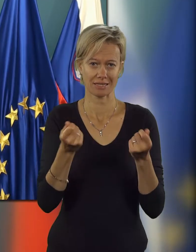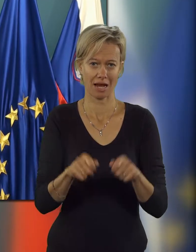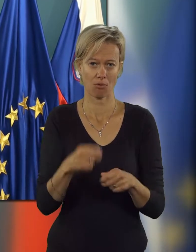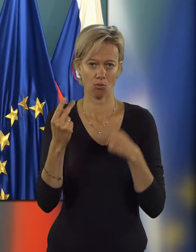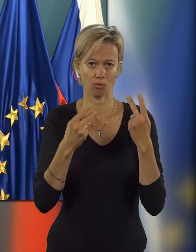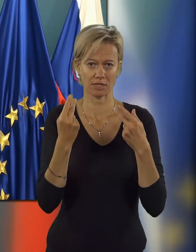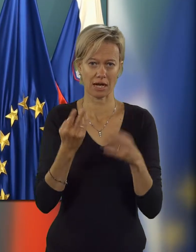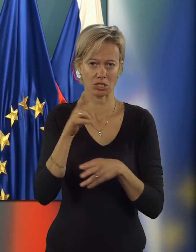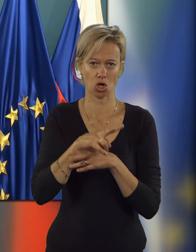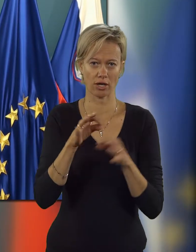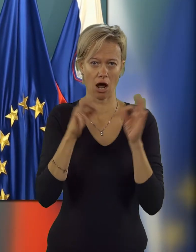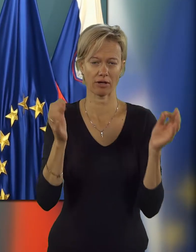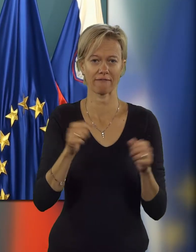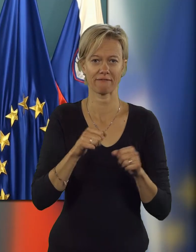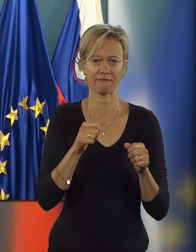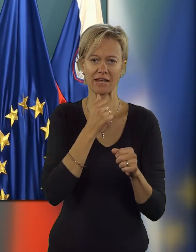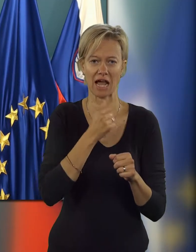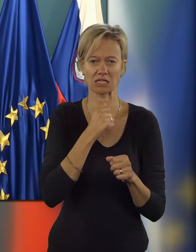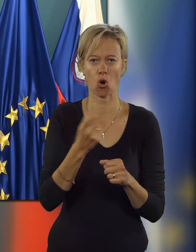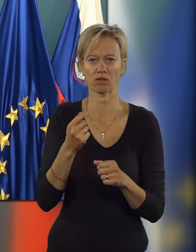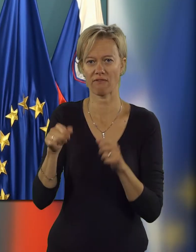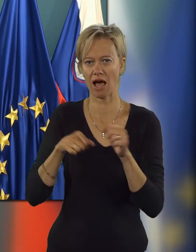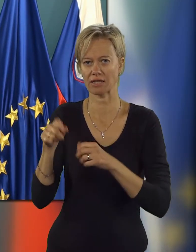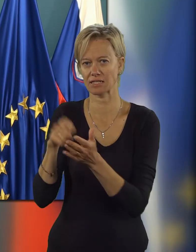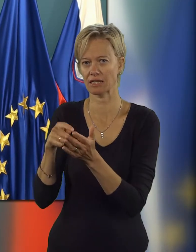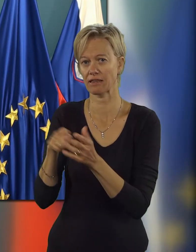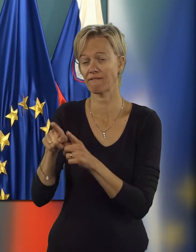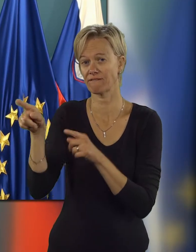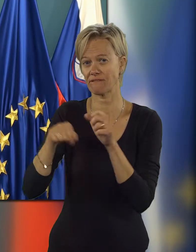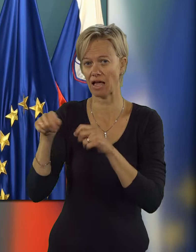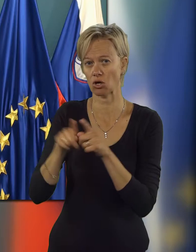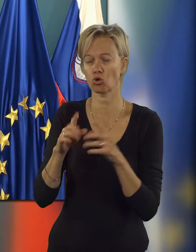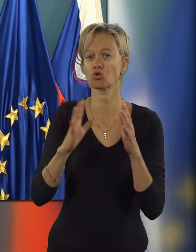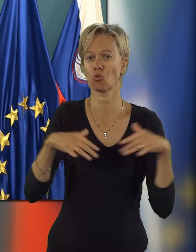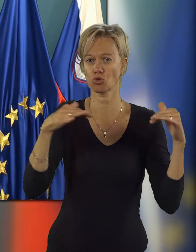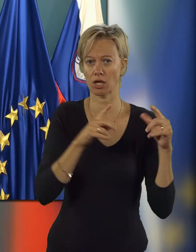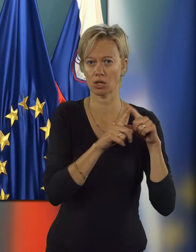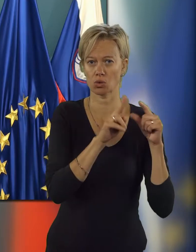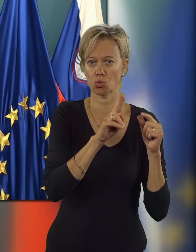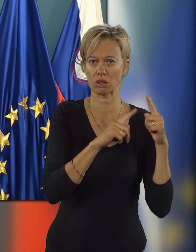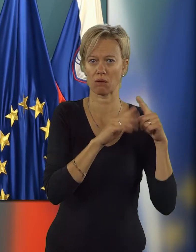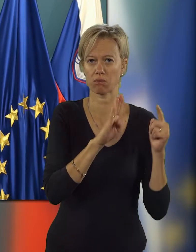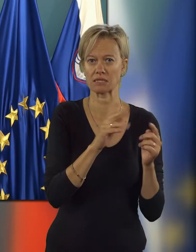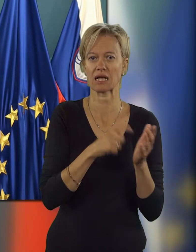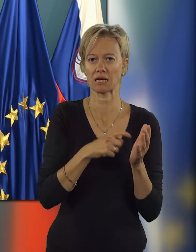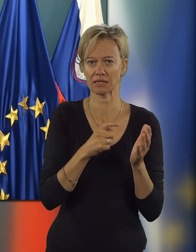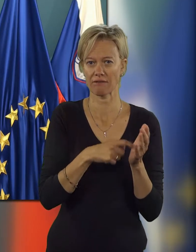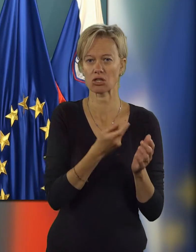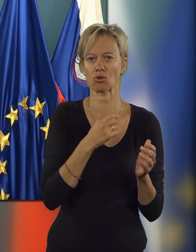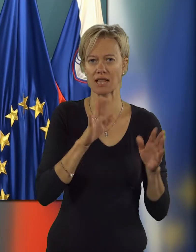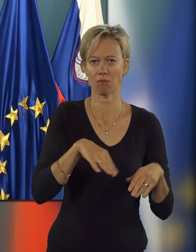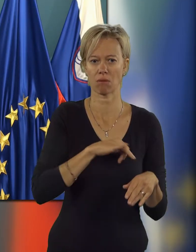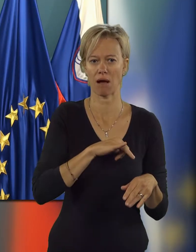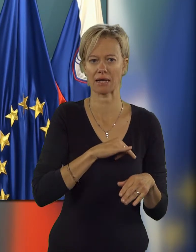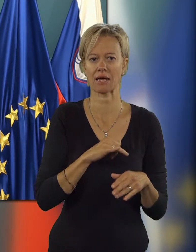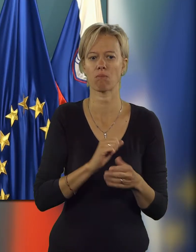sklepom Komisija za nadzor javnih financ od vlade zahtevala, da vlada kot skupščina DUTB-ja zahtevate od slabe banke tako